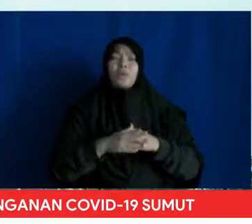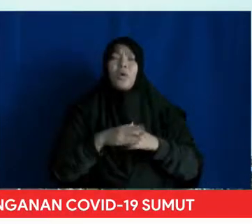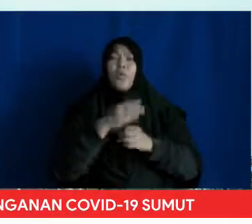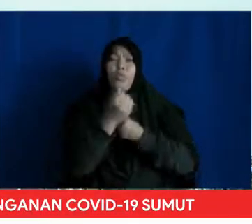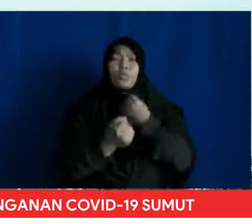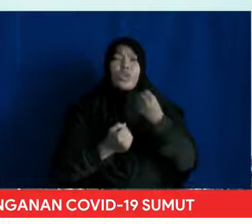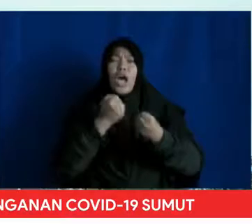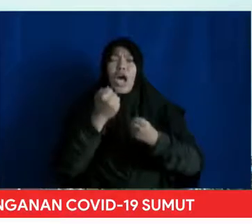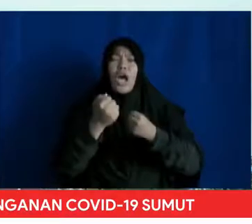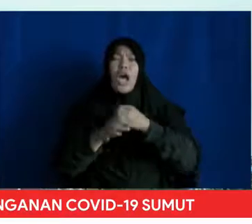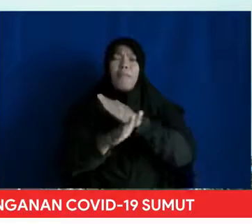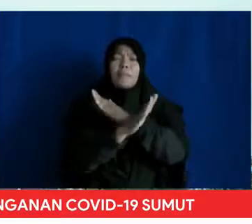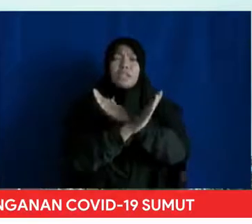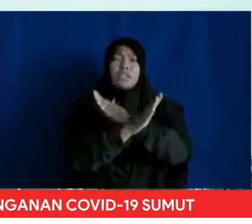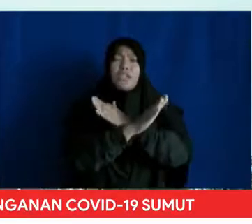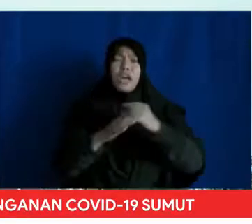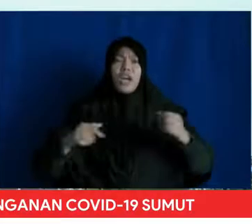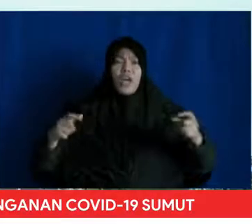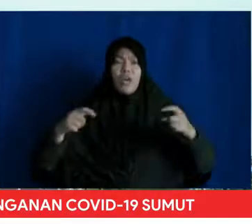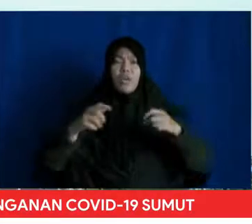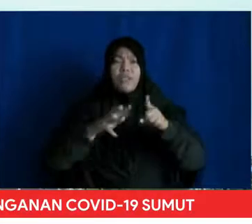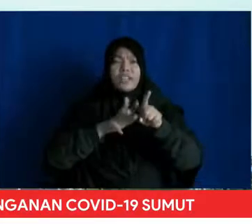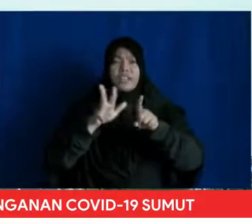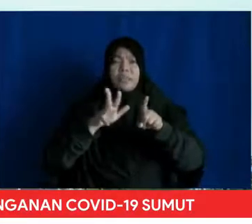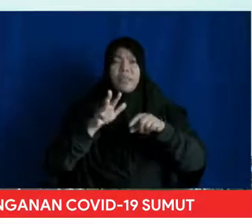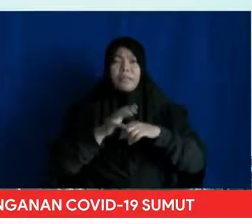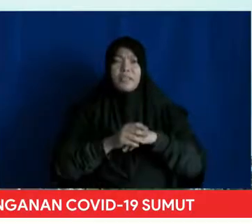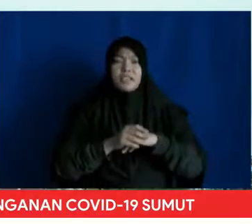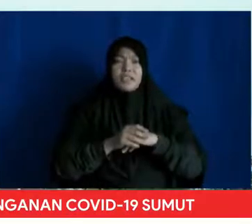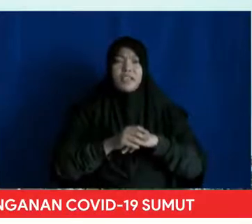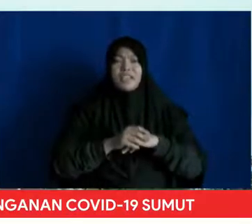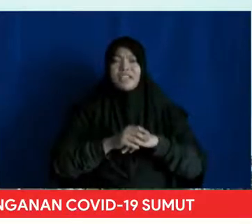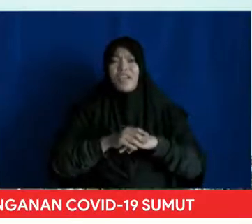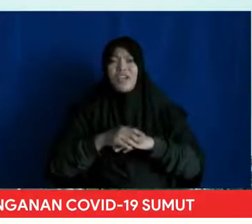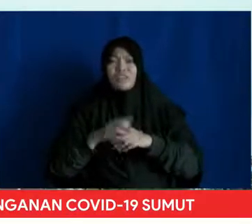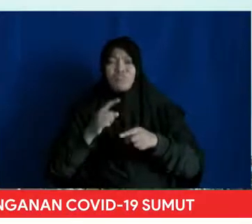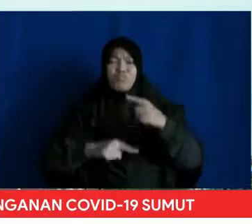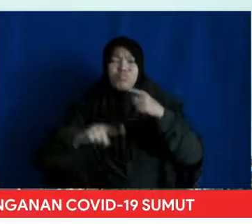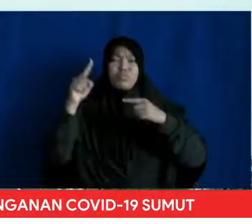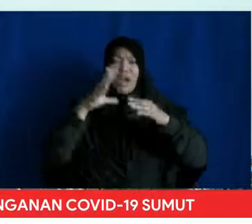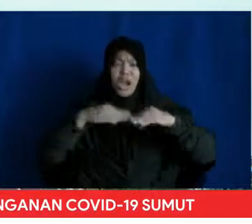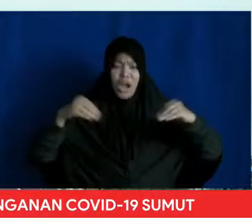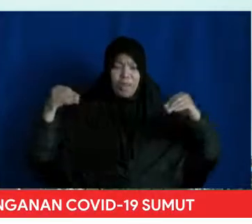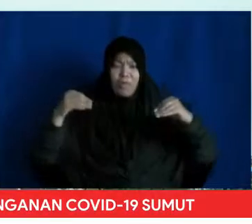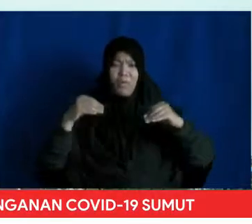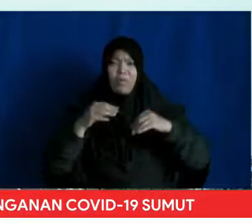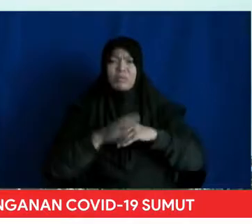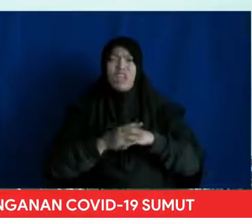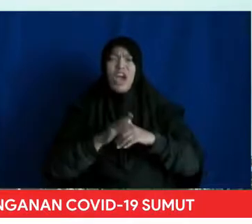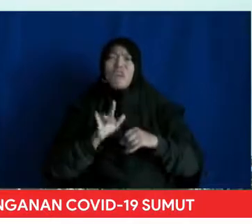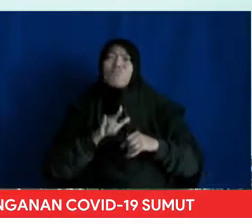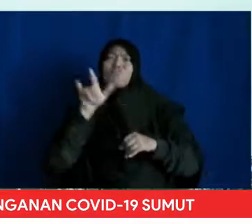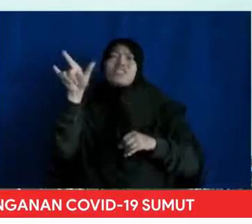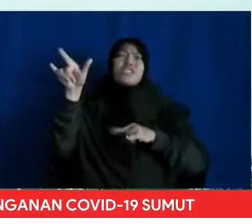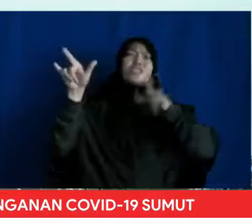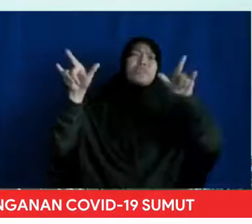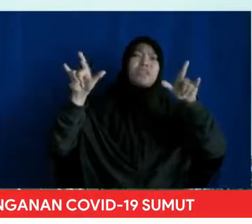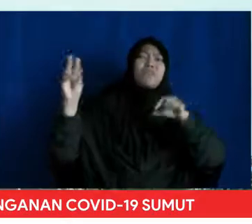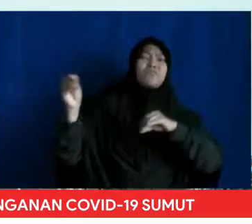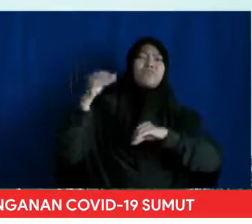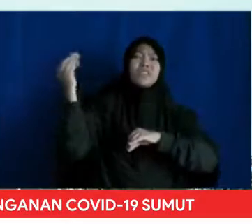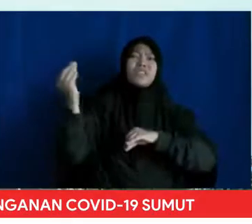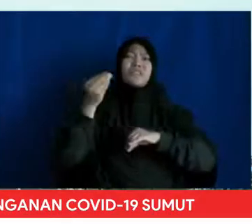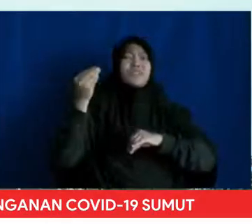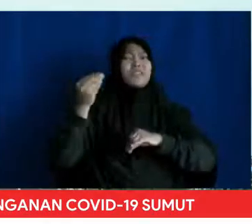cara memutuskan rantai penularan Jangan mudik, jangan berpergian Sekali lagi jangan mudik, jangan